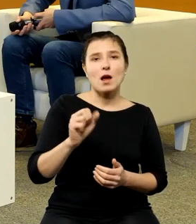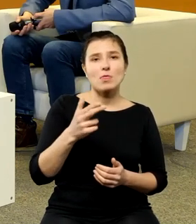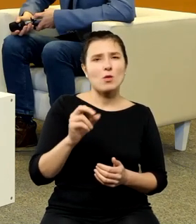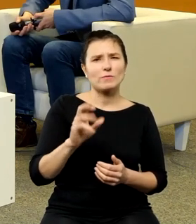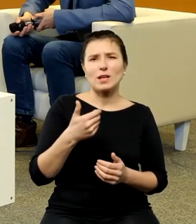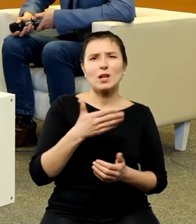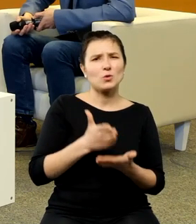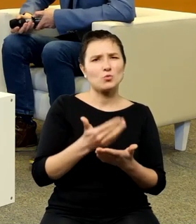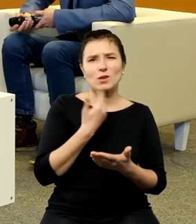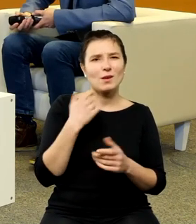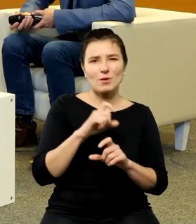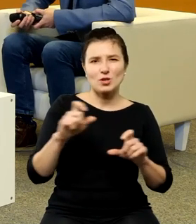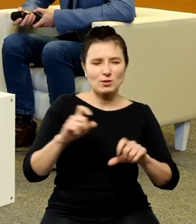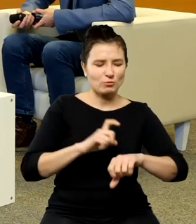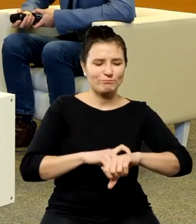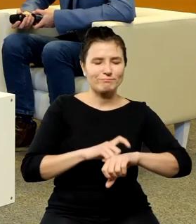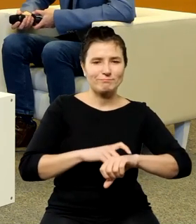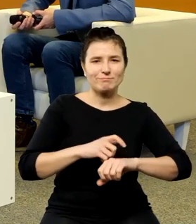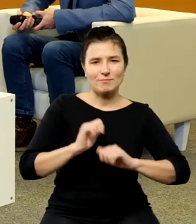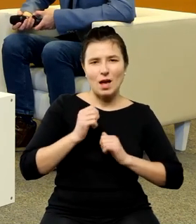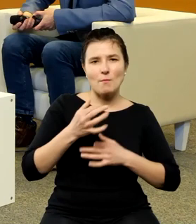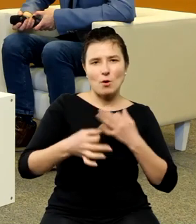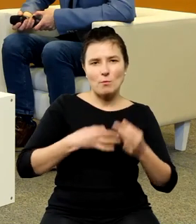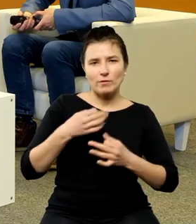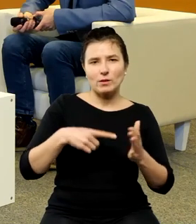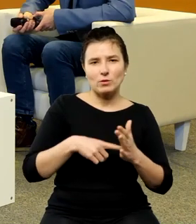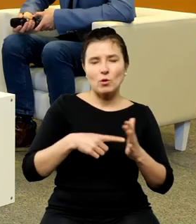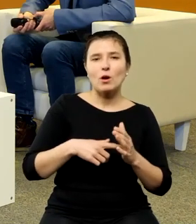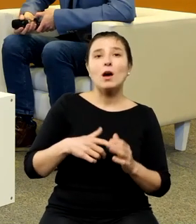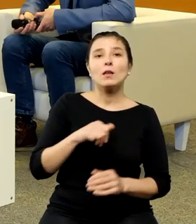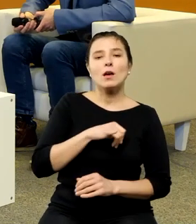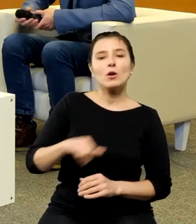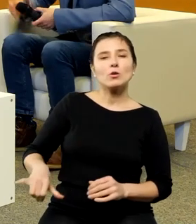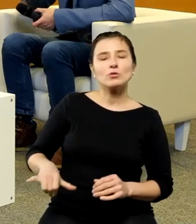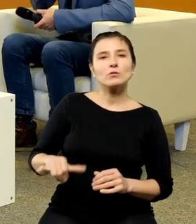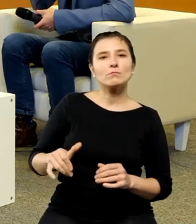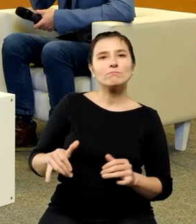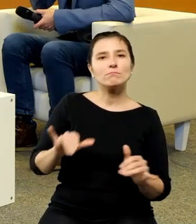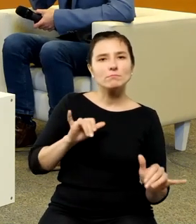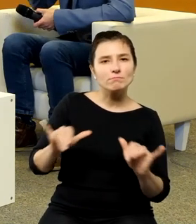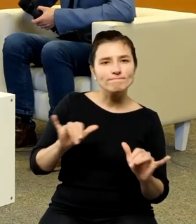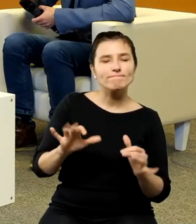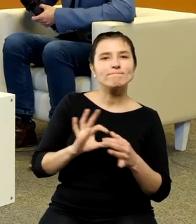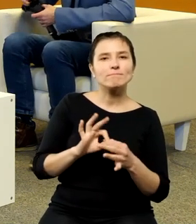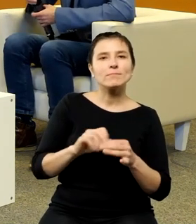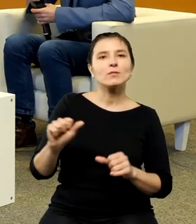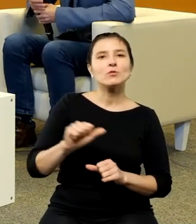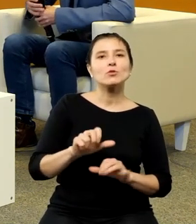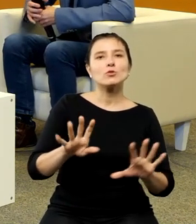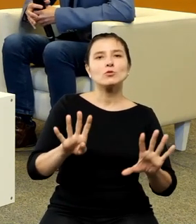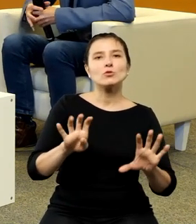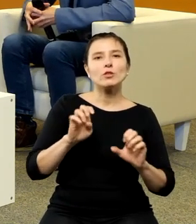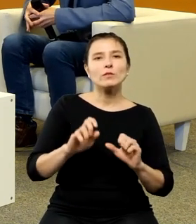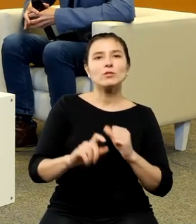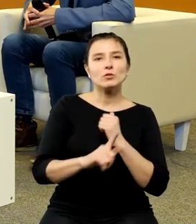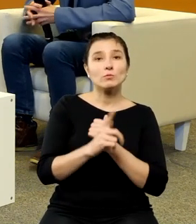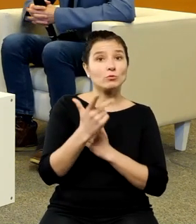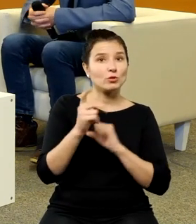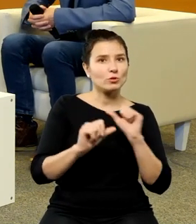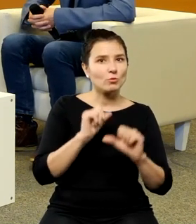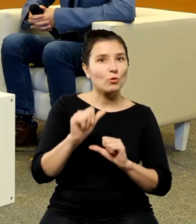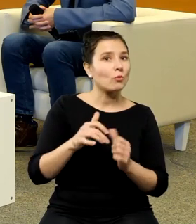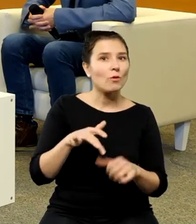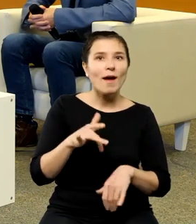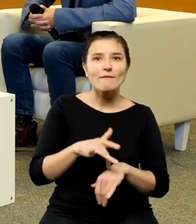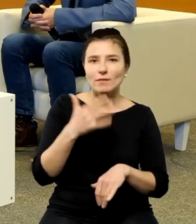opowiadać ale ta rocznicowa fetat związana z 1973 rokiem zaowocowała